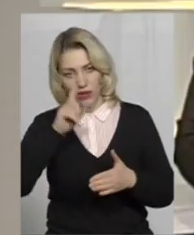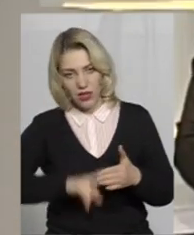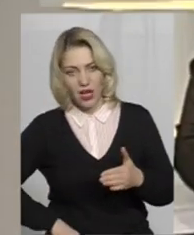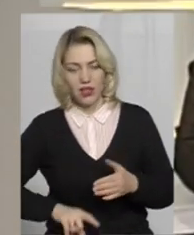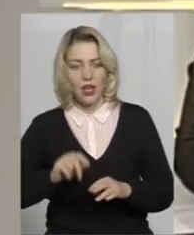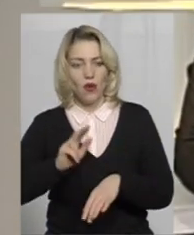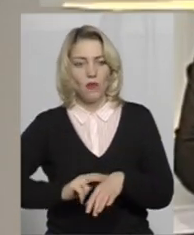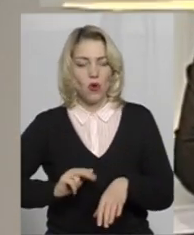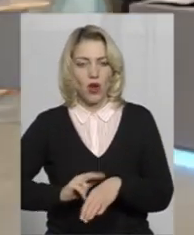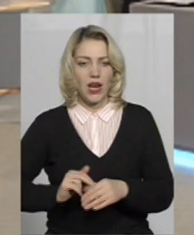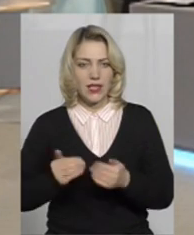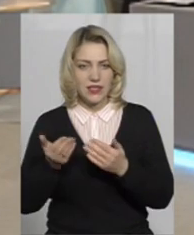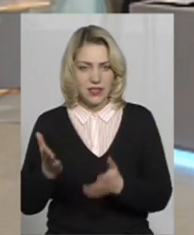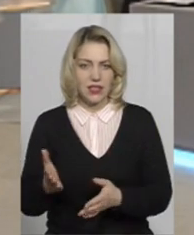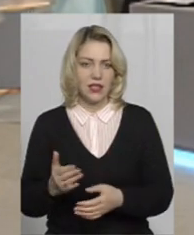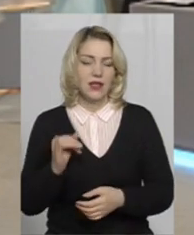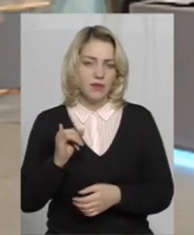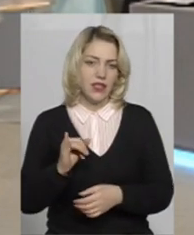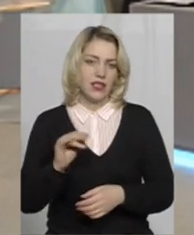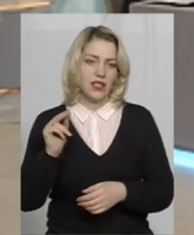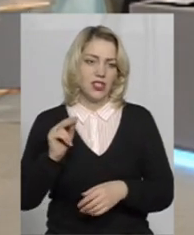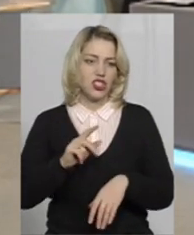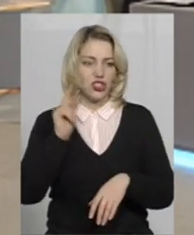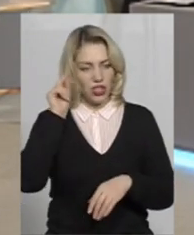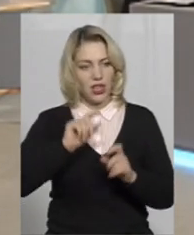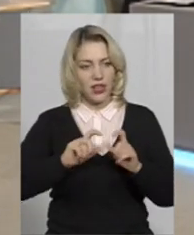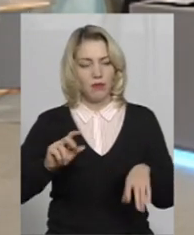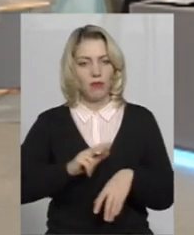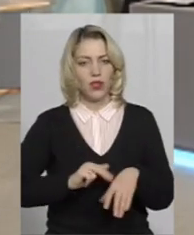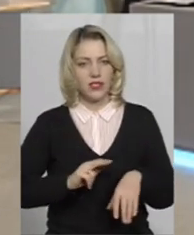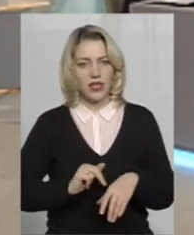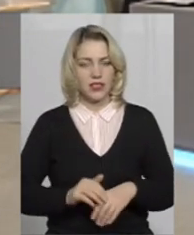поліції, поліцейським і шкільним поліцейським.